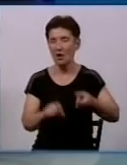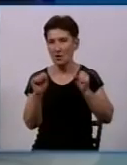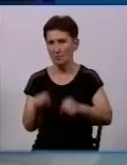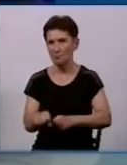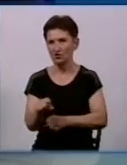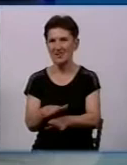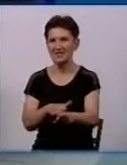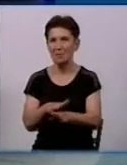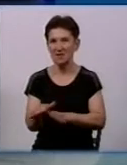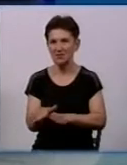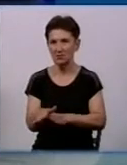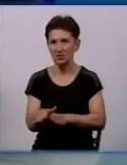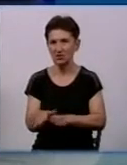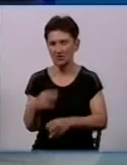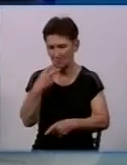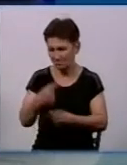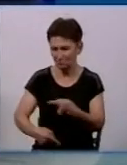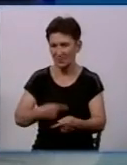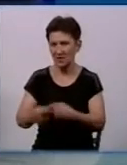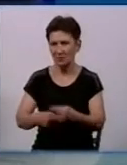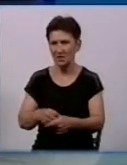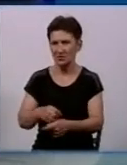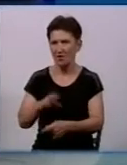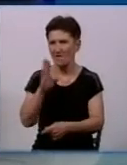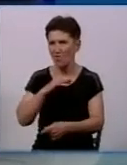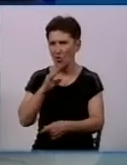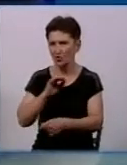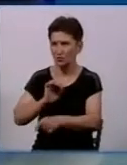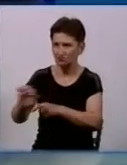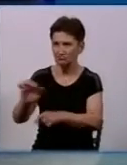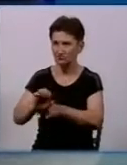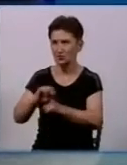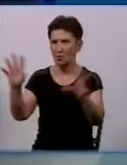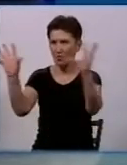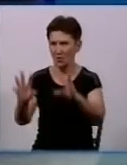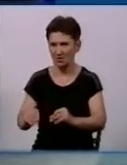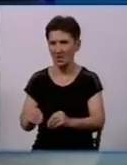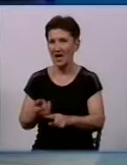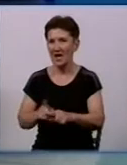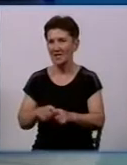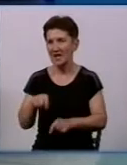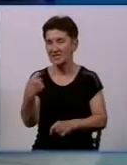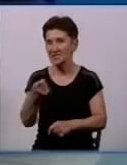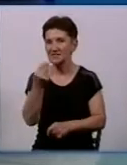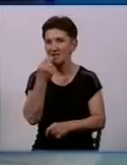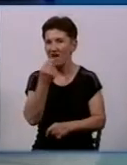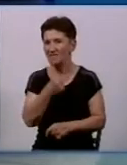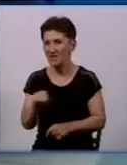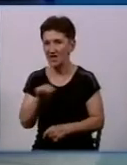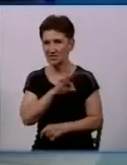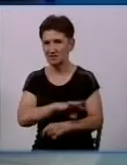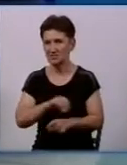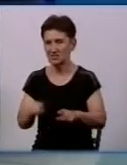забезпечити безперебійну подачу води для гасіння. Що це дасть? Це дасть ефективність гасіння пожежі і дасть